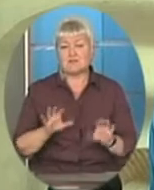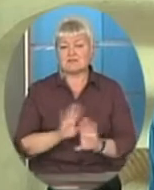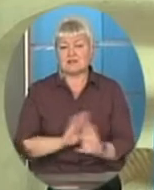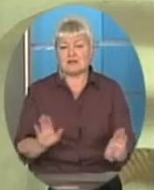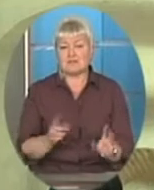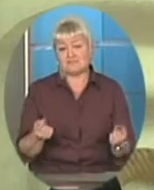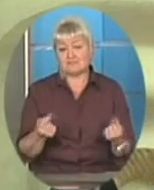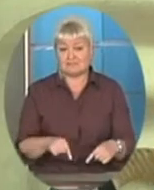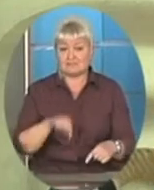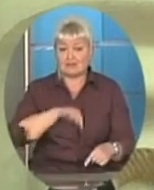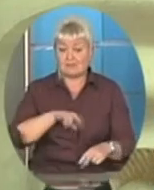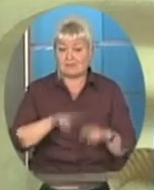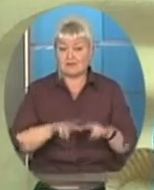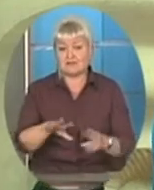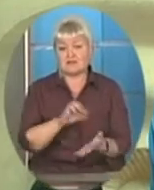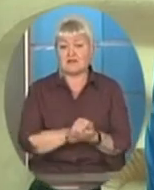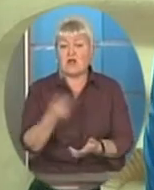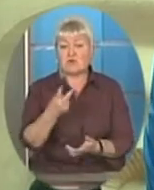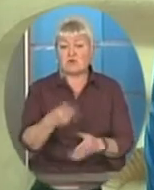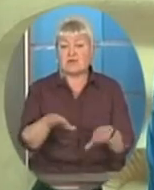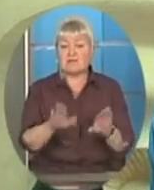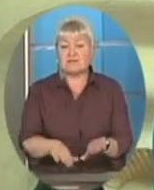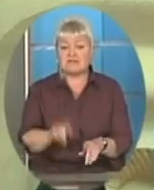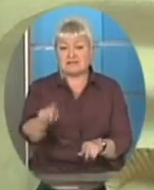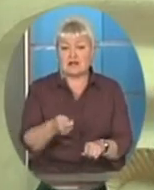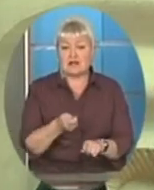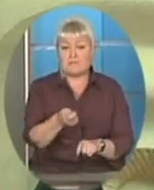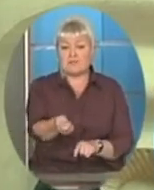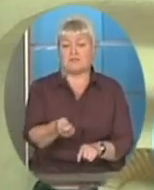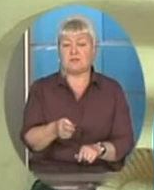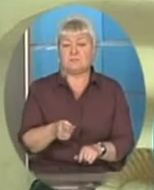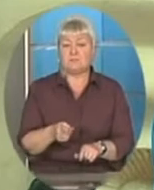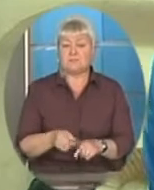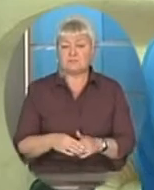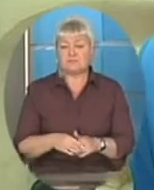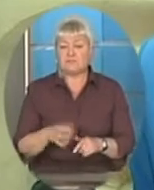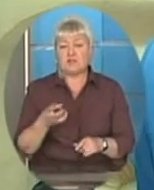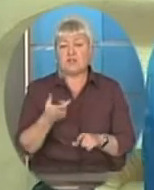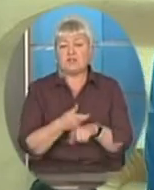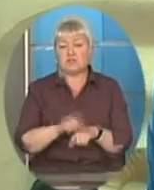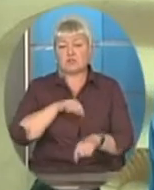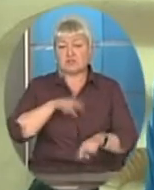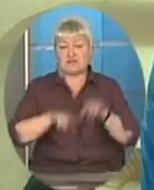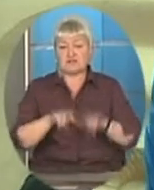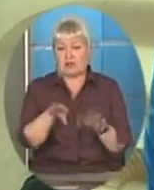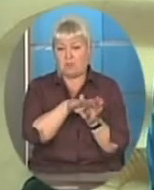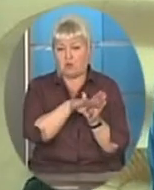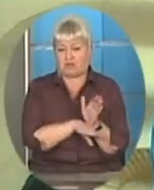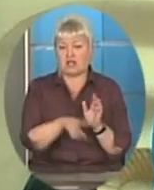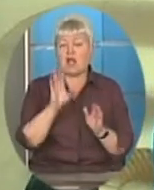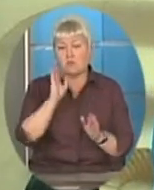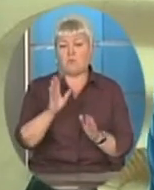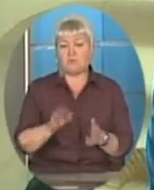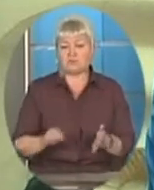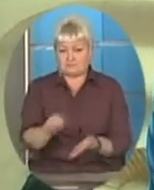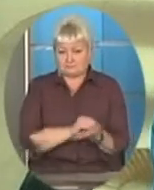я взяв друге місце на рапірі і настрій не дуже погіршився, але буду тренуватися,